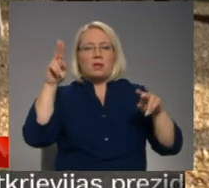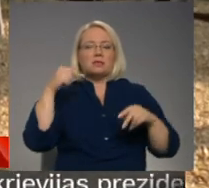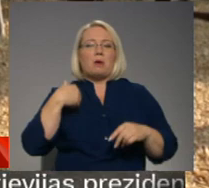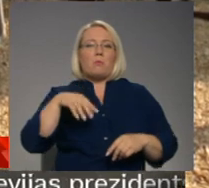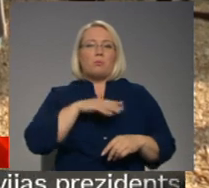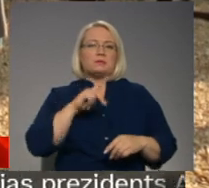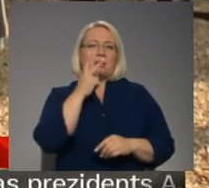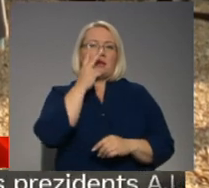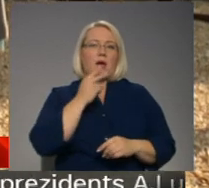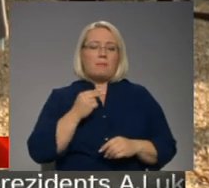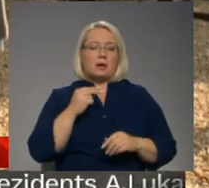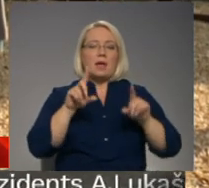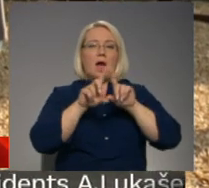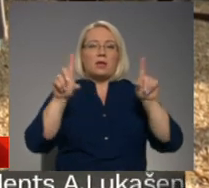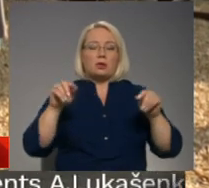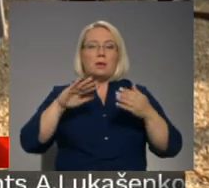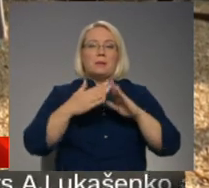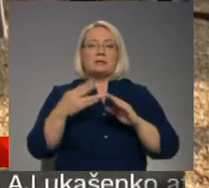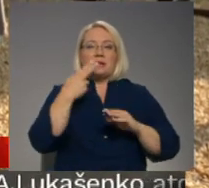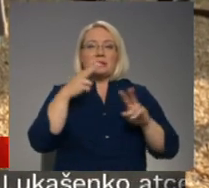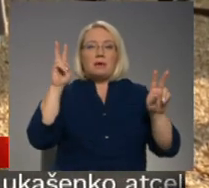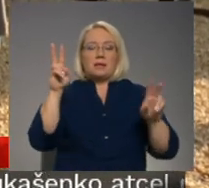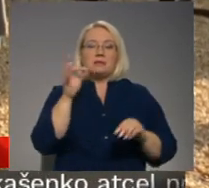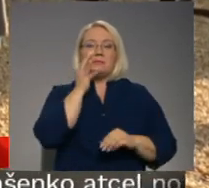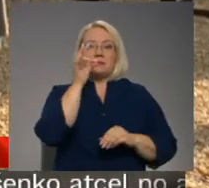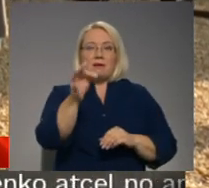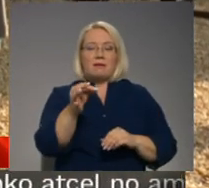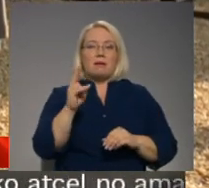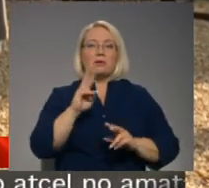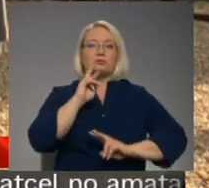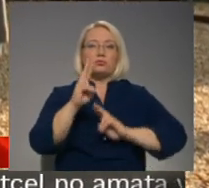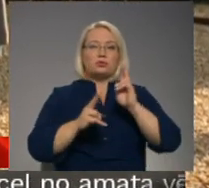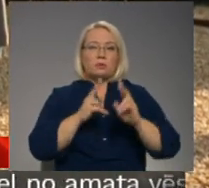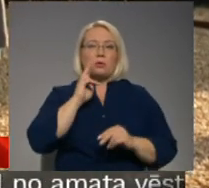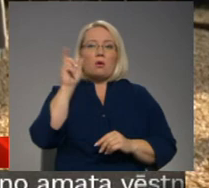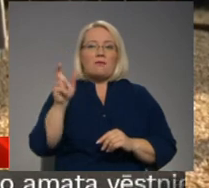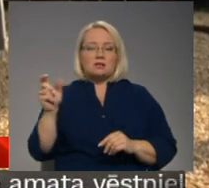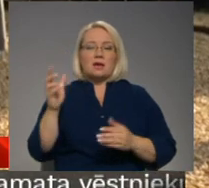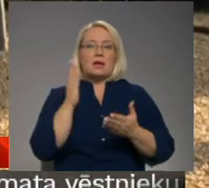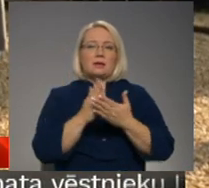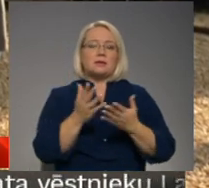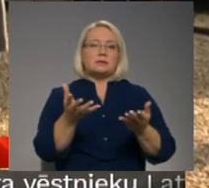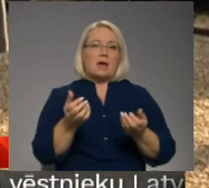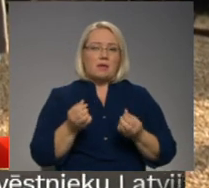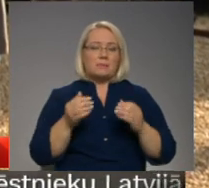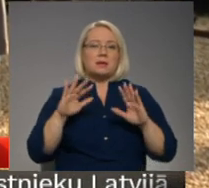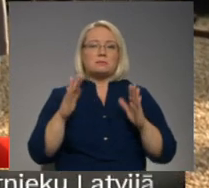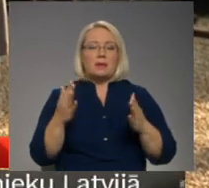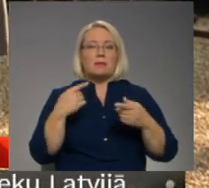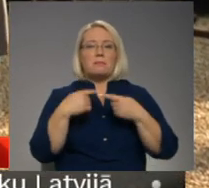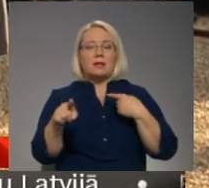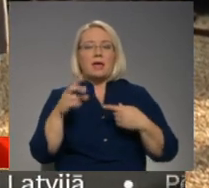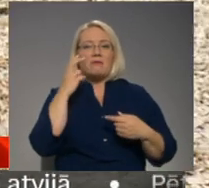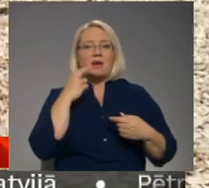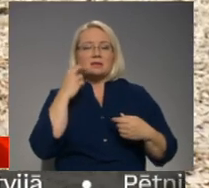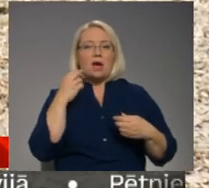mums ir. Aģentūras pilsētas ēmniecība pārstāvs skadro, ka sūdzības no vecākiem jau vērsot saņemts. Tomēr pretēji vecāku